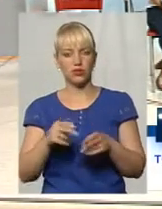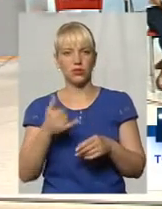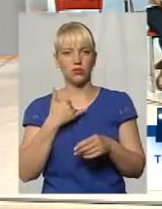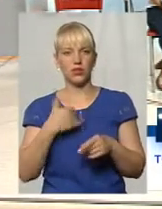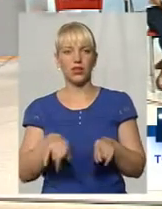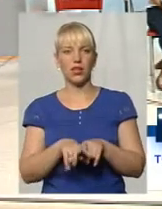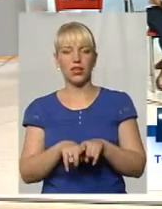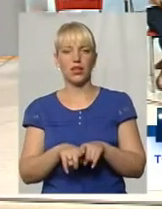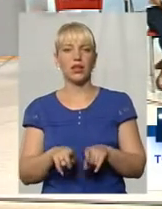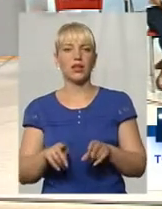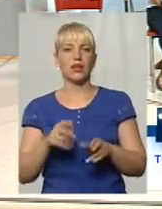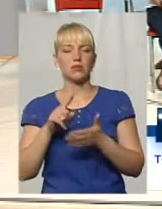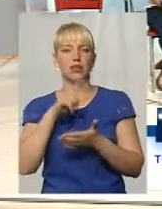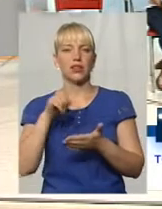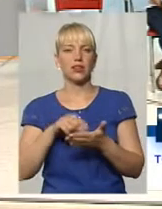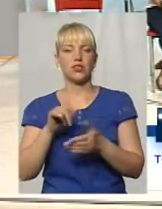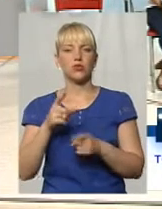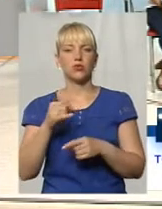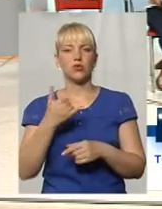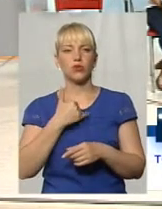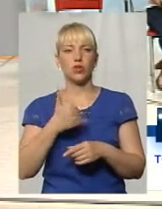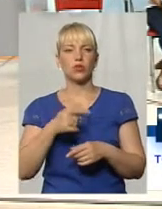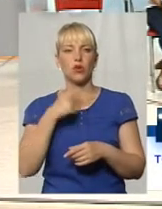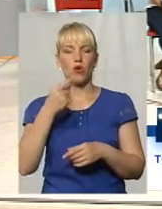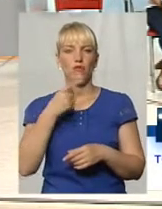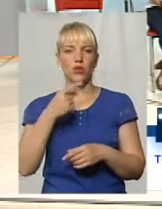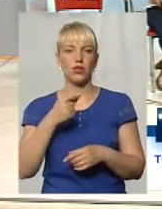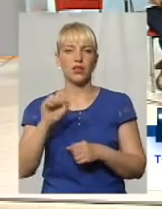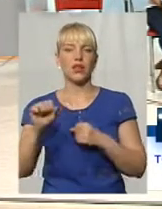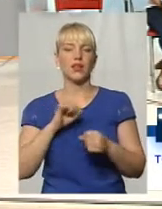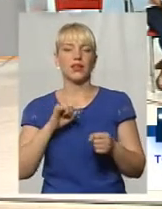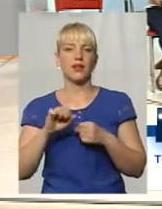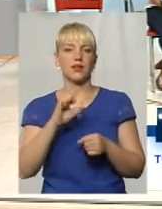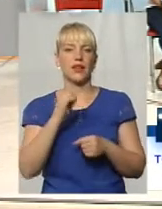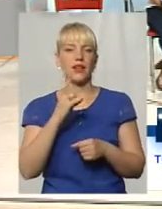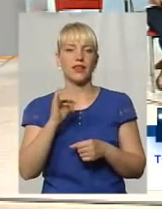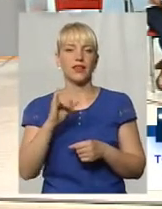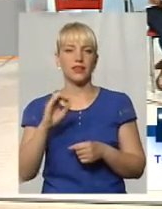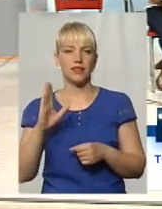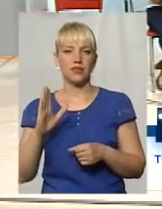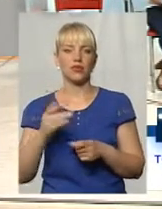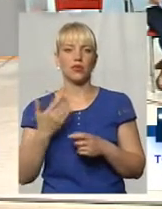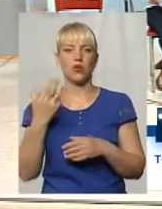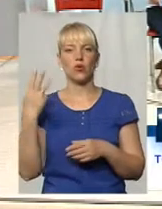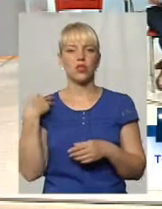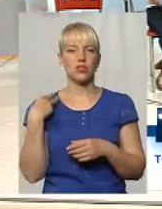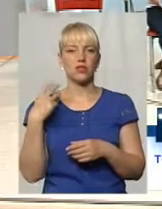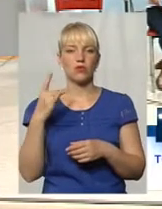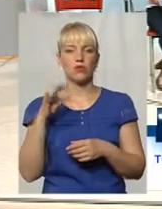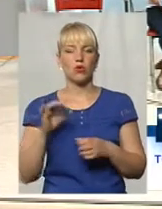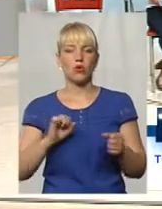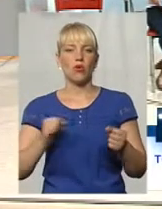чому у нас говорить керівництво Анісів, його начальство про боротьбу